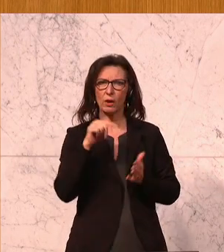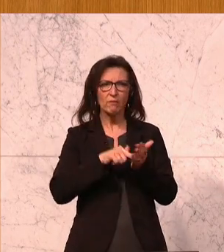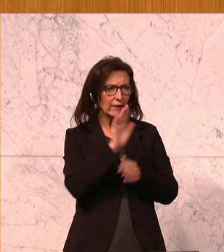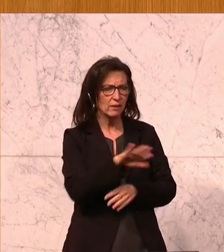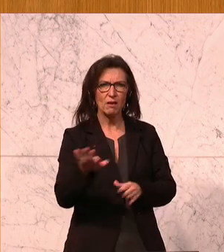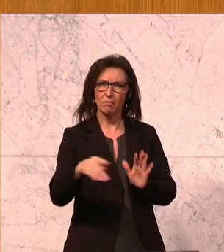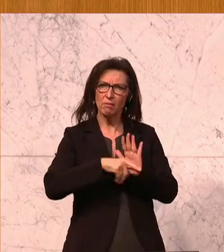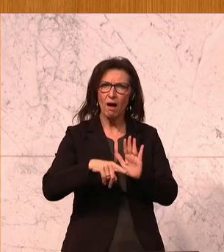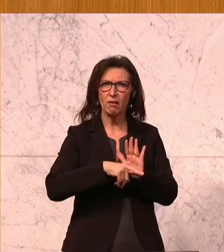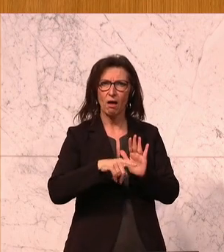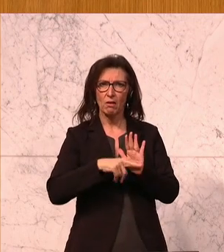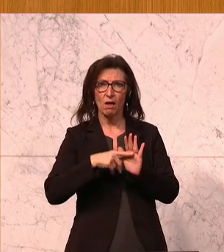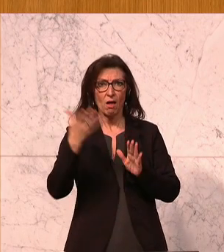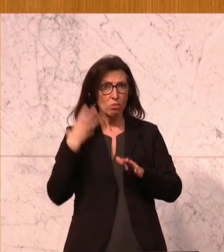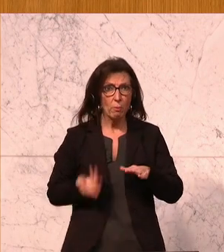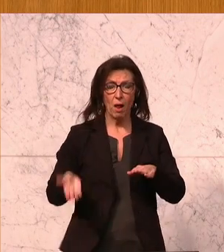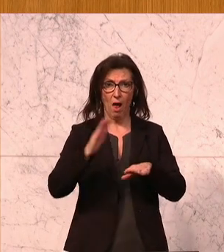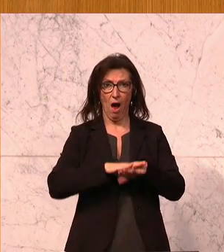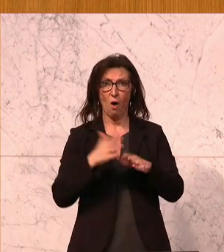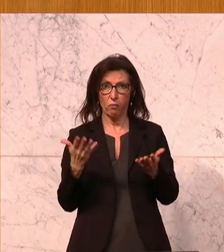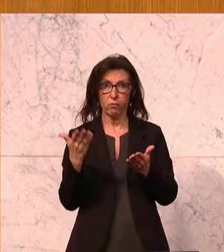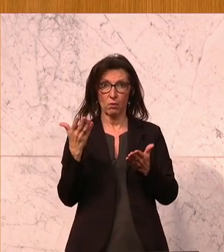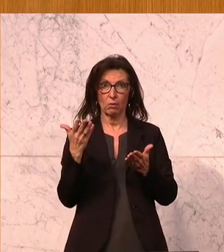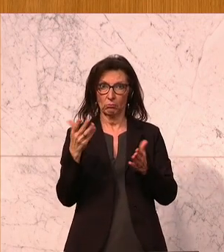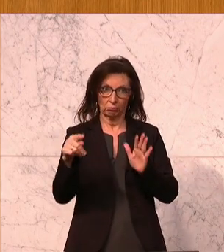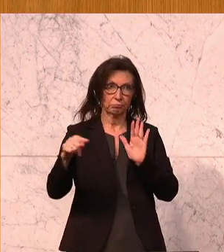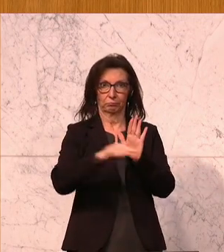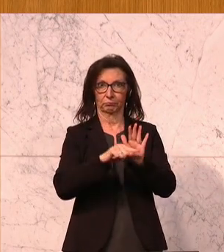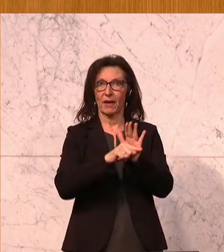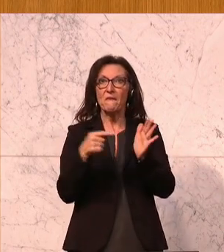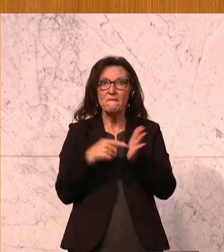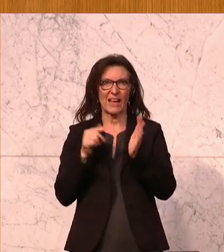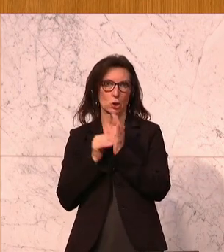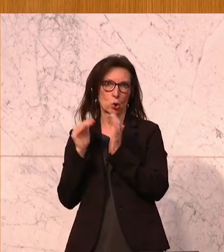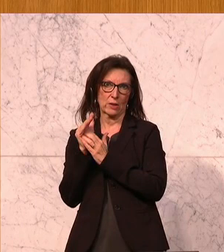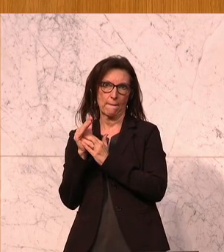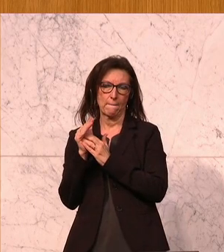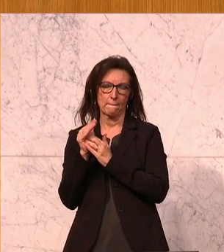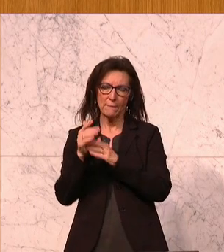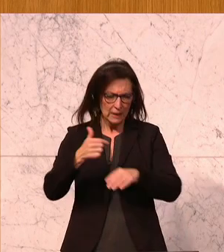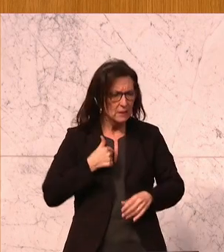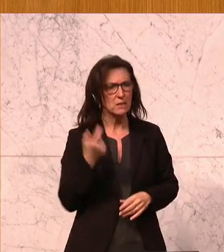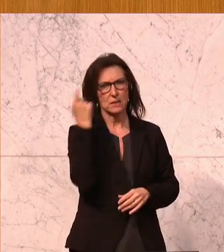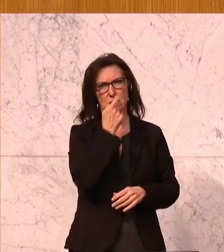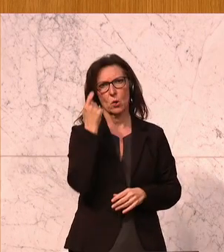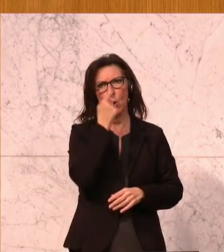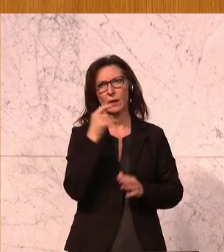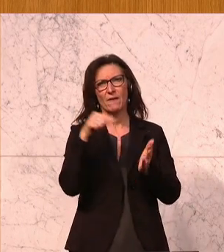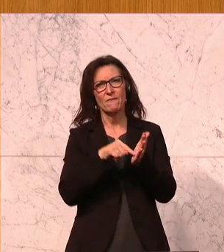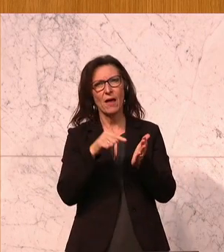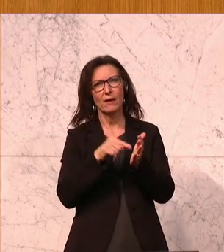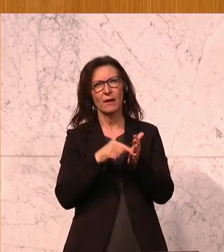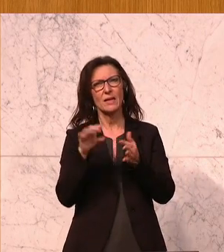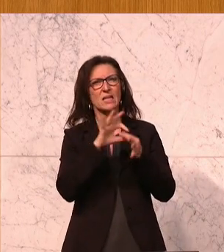Kinder und Jugendliche zusätzlich auch noch durch unser Bildungssystem benachteiligt werden. Ich mache mir Sorgen, weil ein Teil der